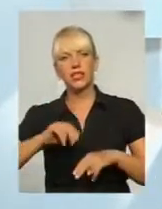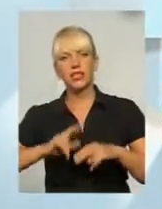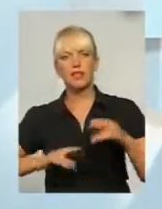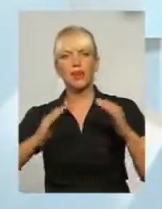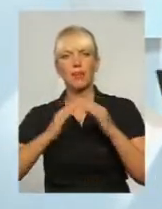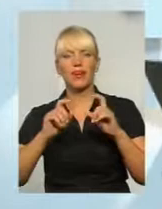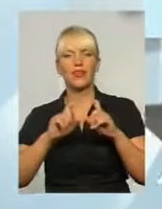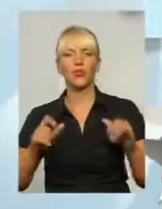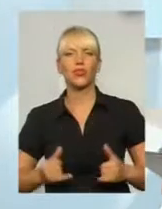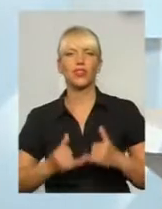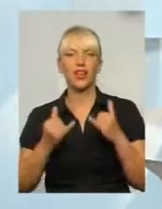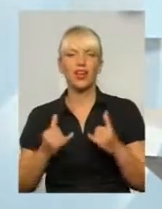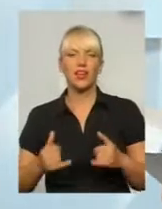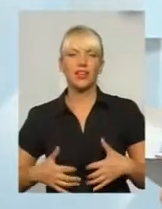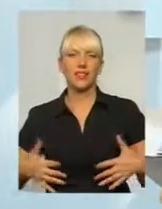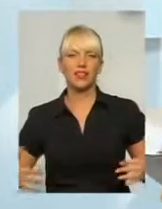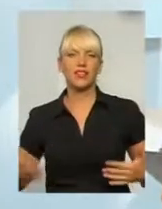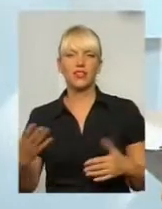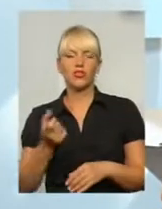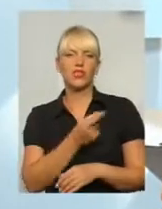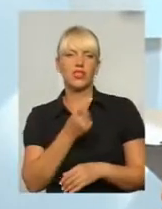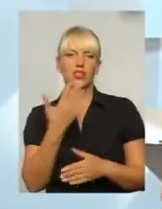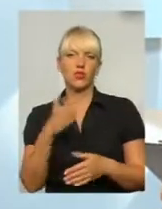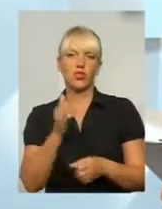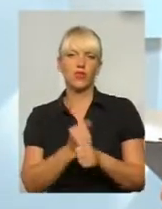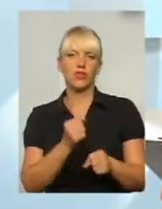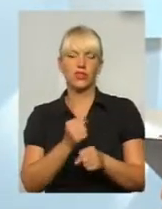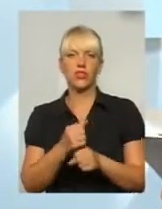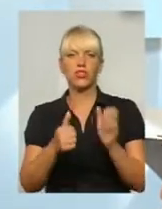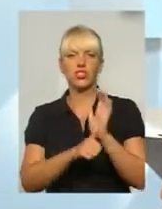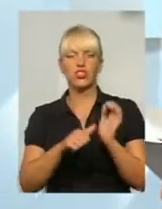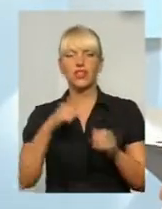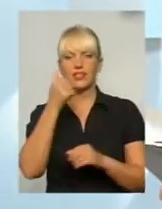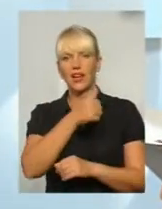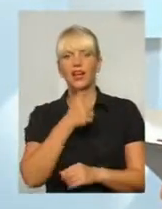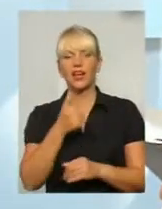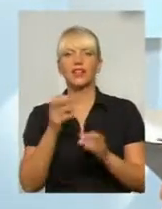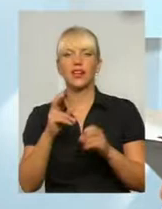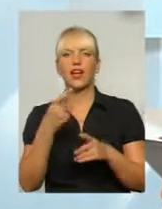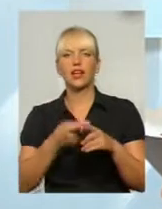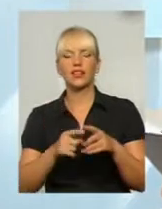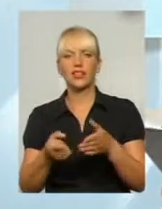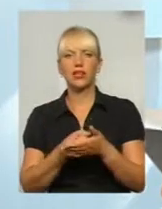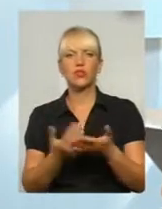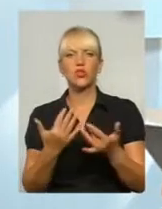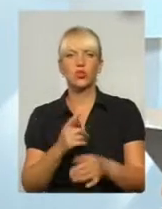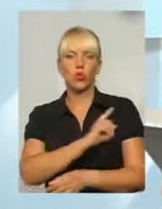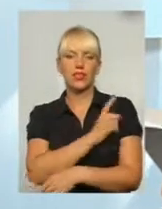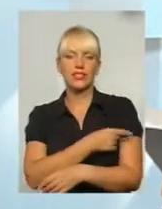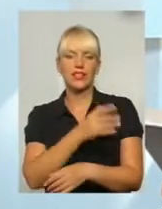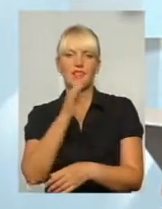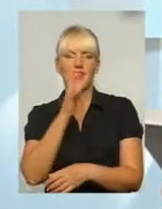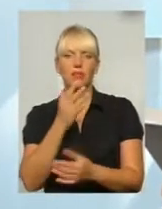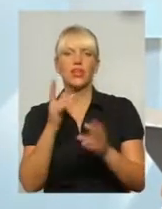для творин, который в Одесі вже функціонує 6 років. Як ви це добили? Скільки ви вложили сил, а главное – времени?